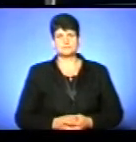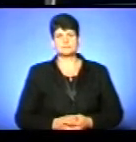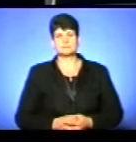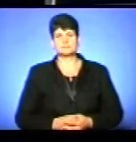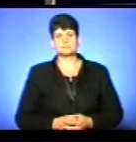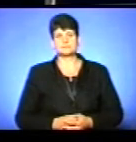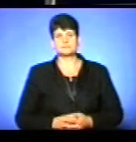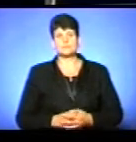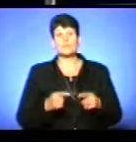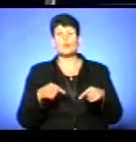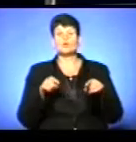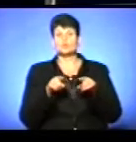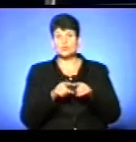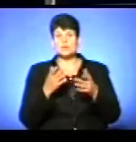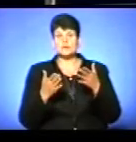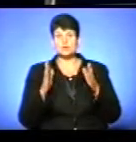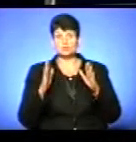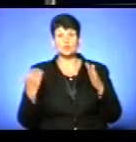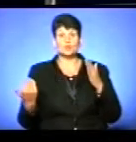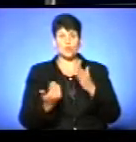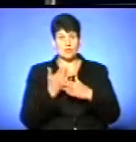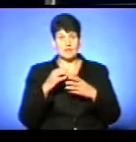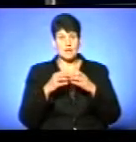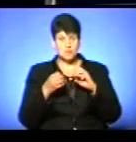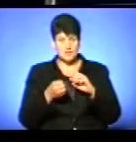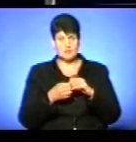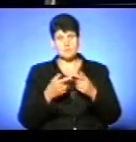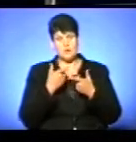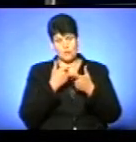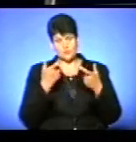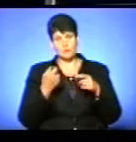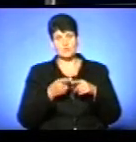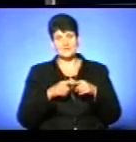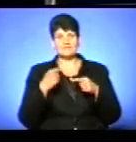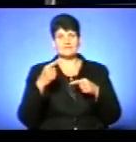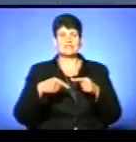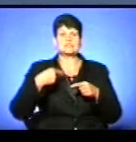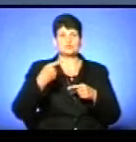Отож, якщо будуть нові результати, то ми повідомимо про це у наступних випусках.